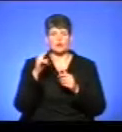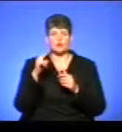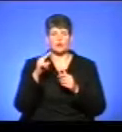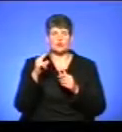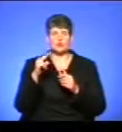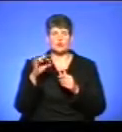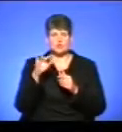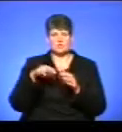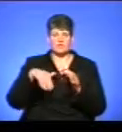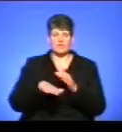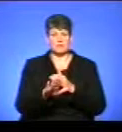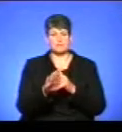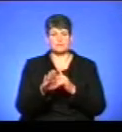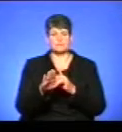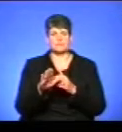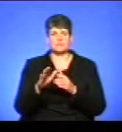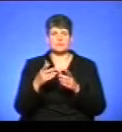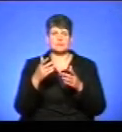літній кухні і затопив зерно.